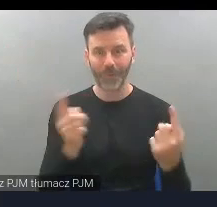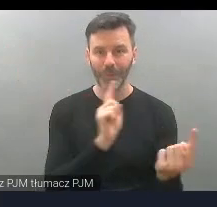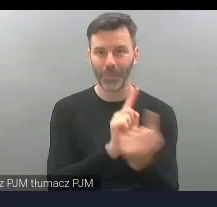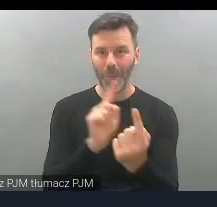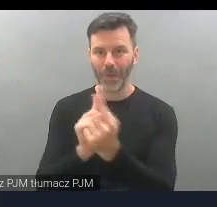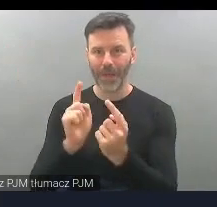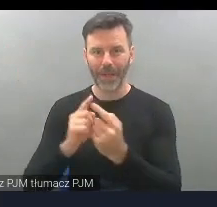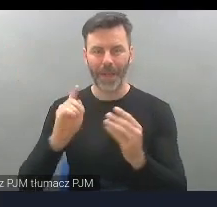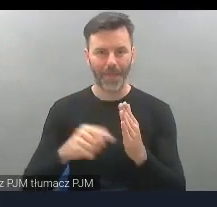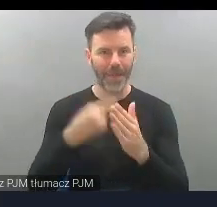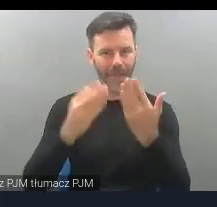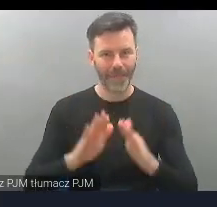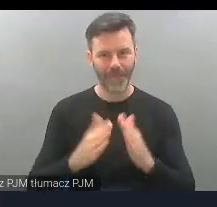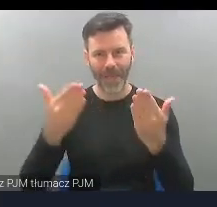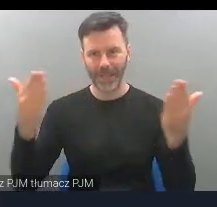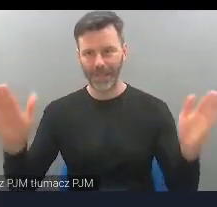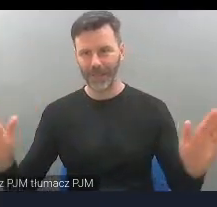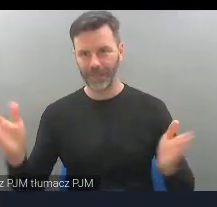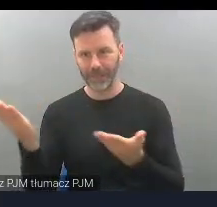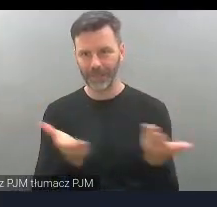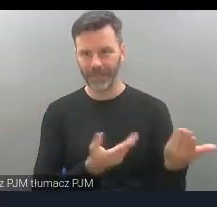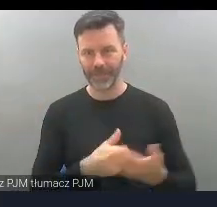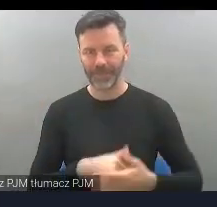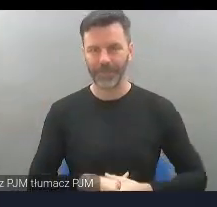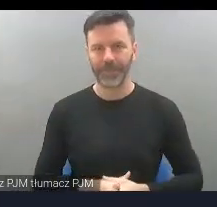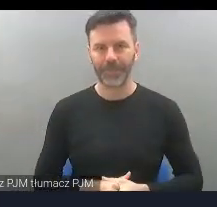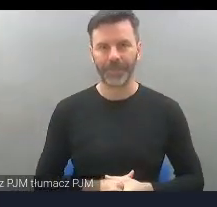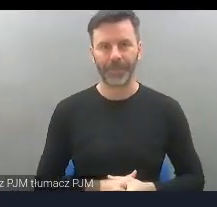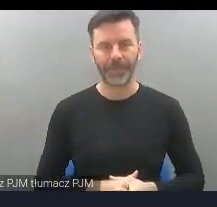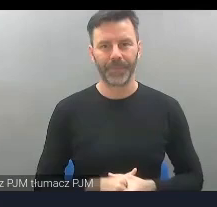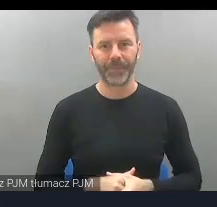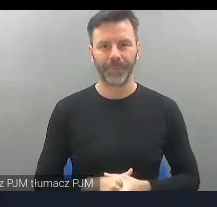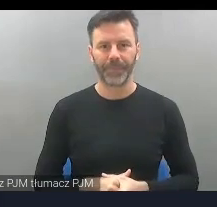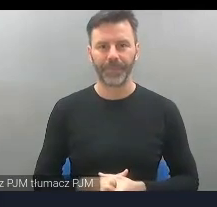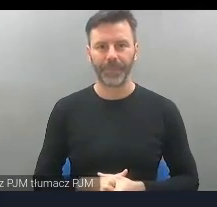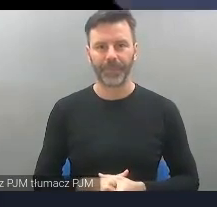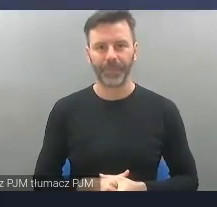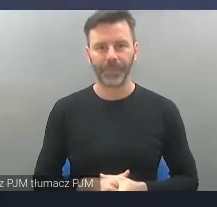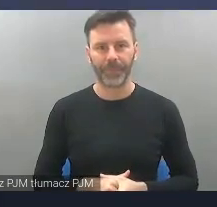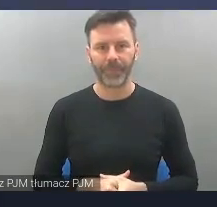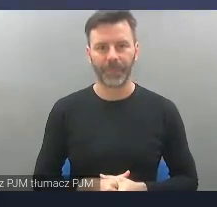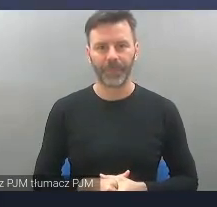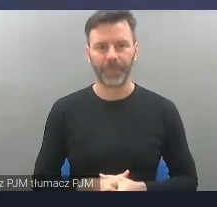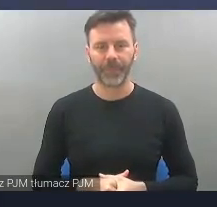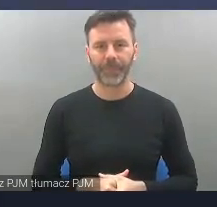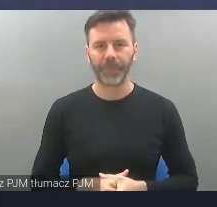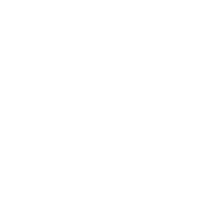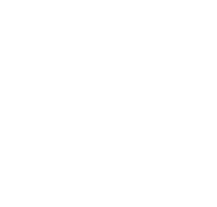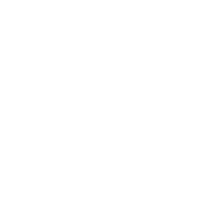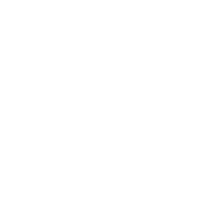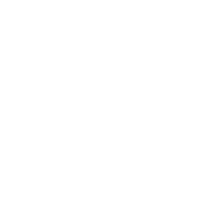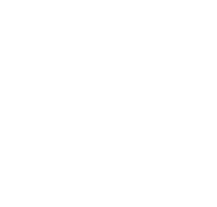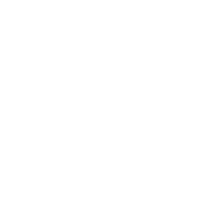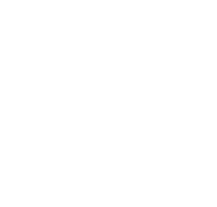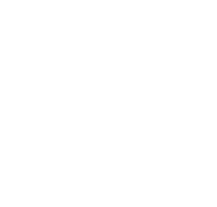Współpraca z gminą Wrocławiu Wrocławiu Wrocławiu